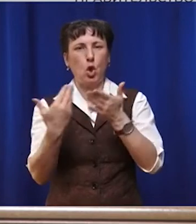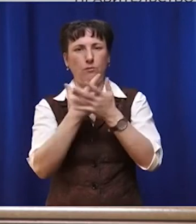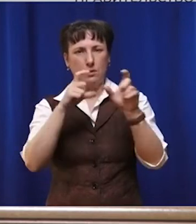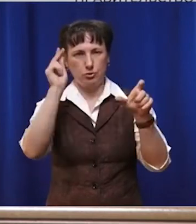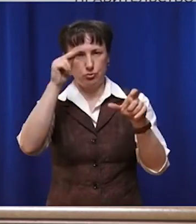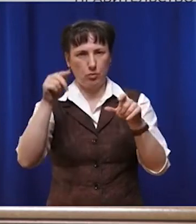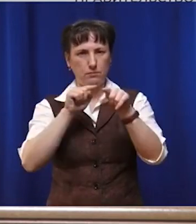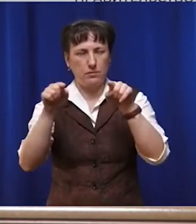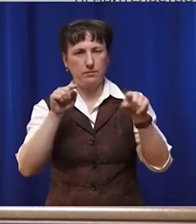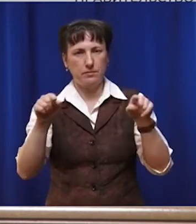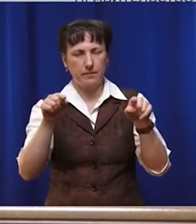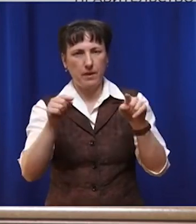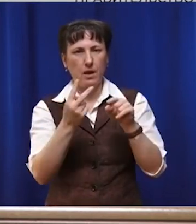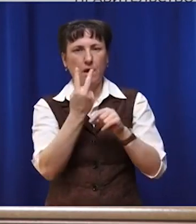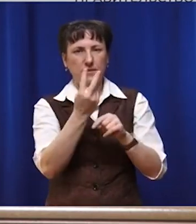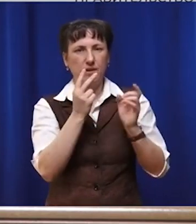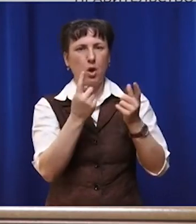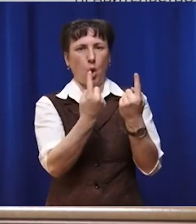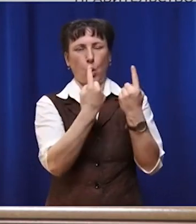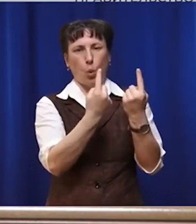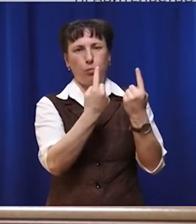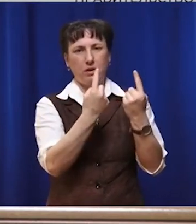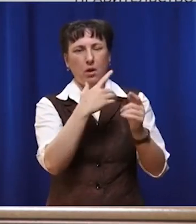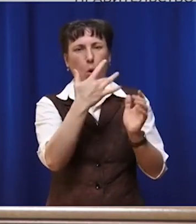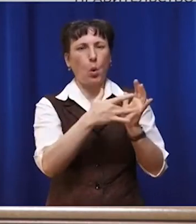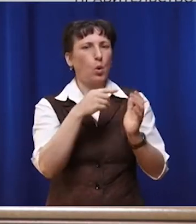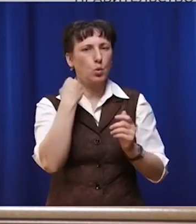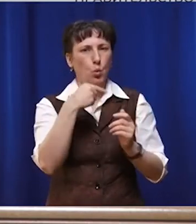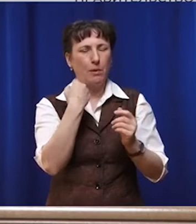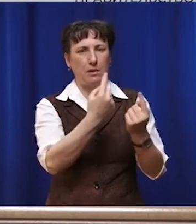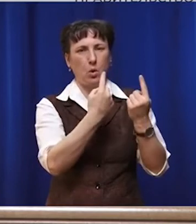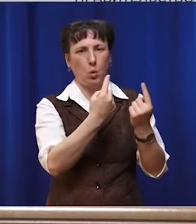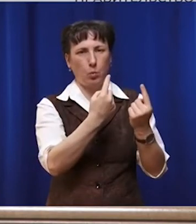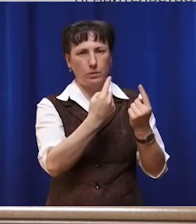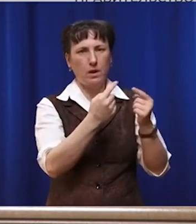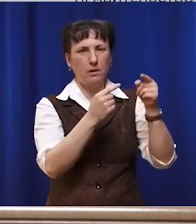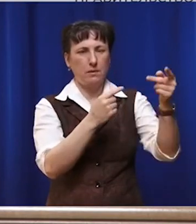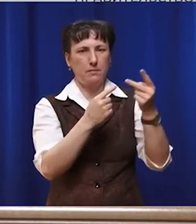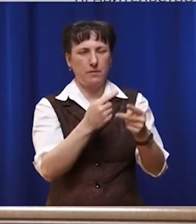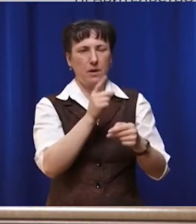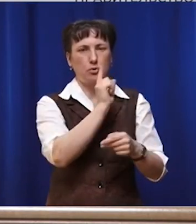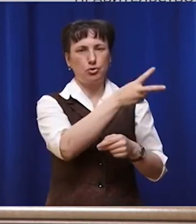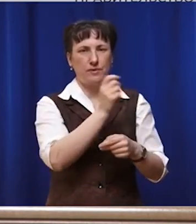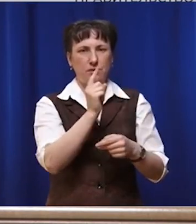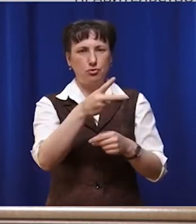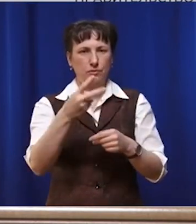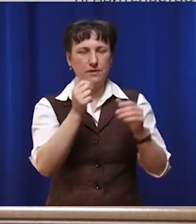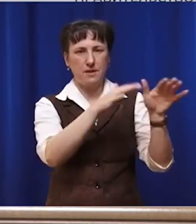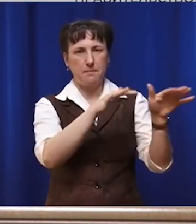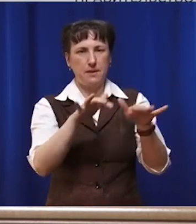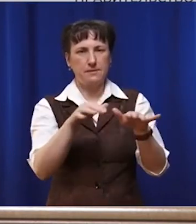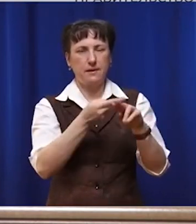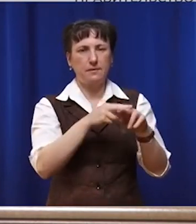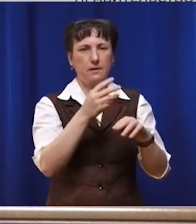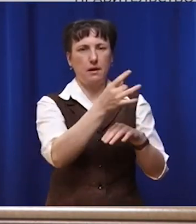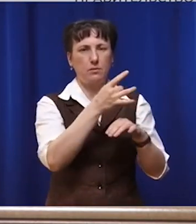две из них самая крупная в городе тюмени каждая из них на 1200 учебных мест одна из них